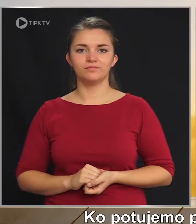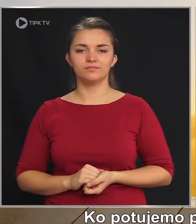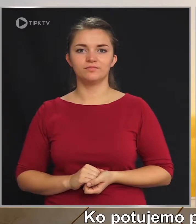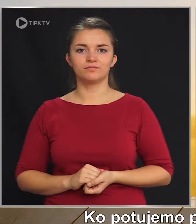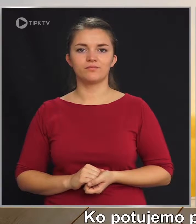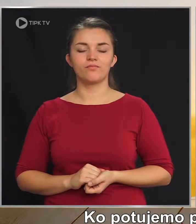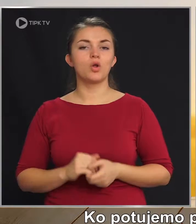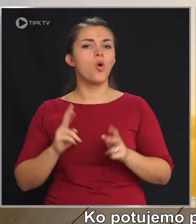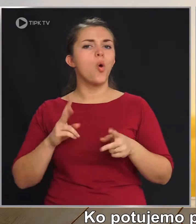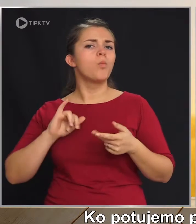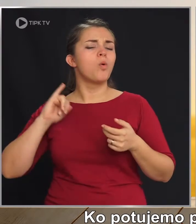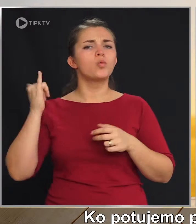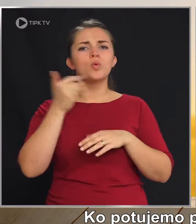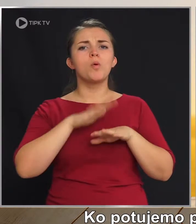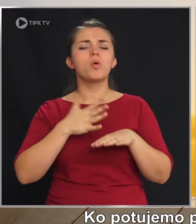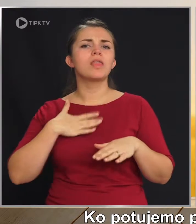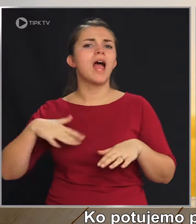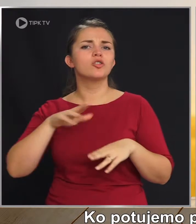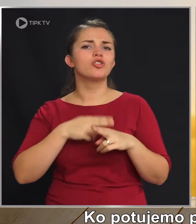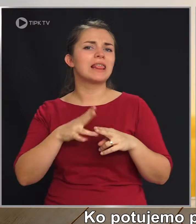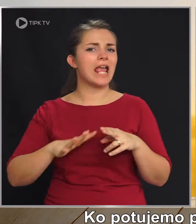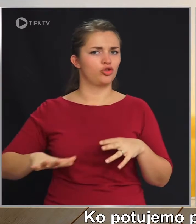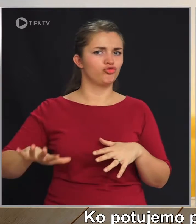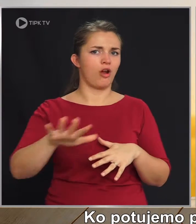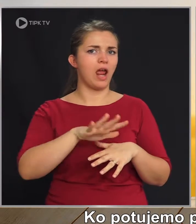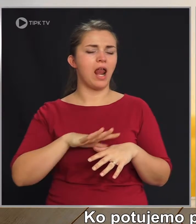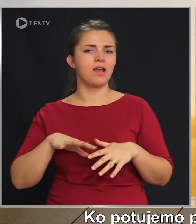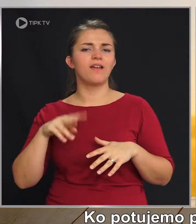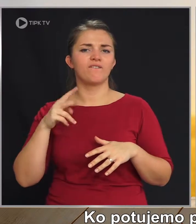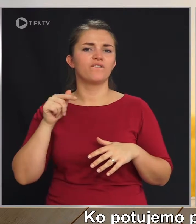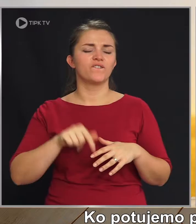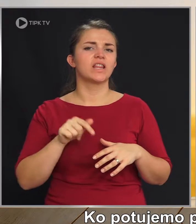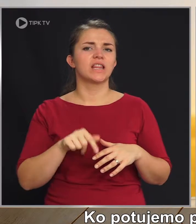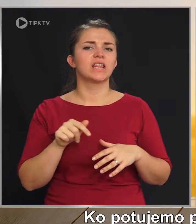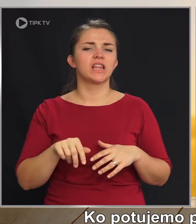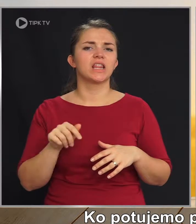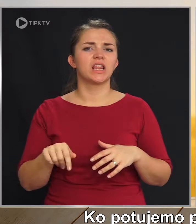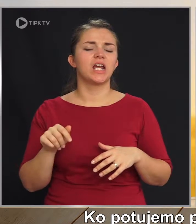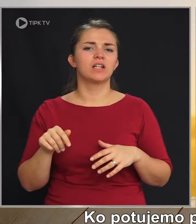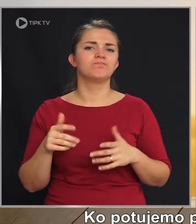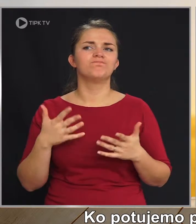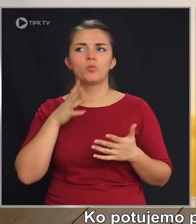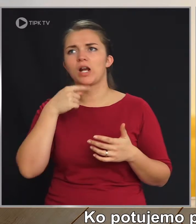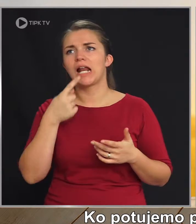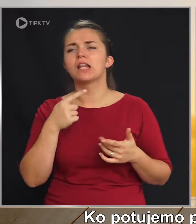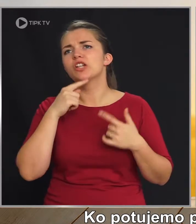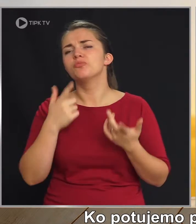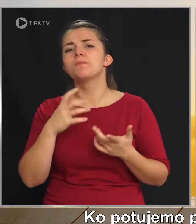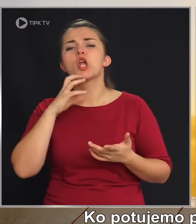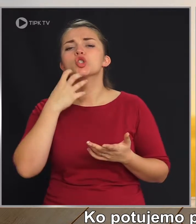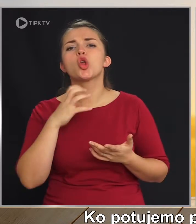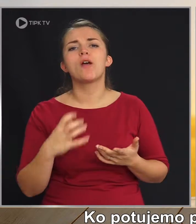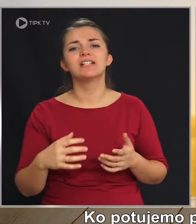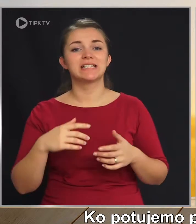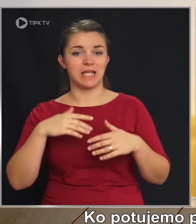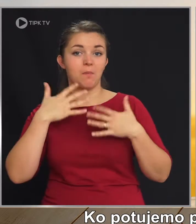Ko potujemo po naši deželi v teh, bomo rekli, kar rečemo,